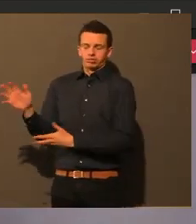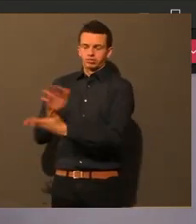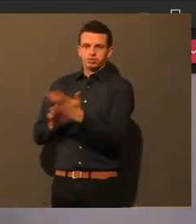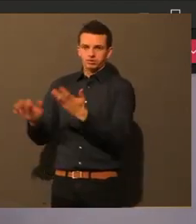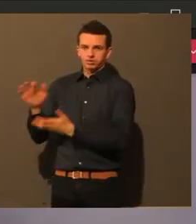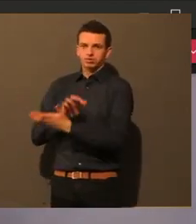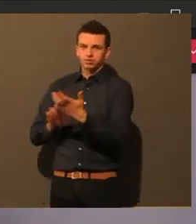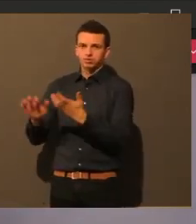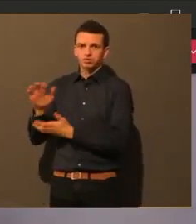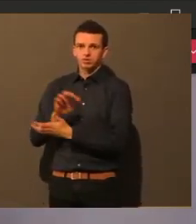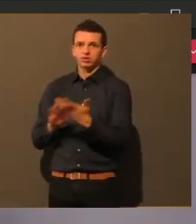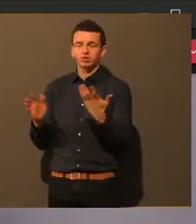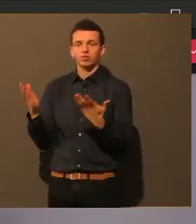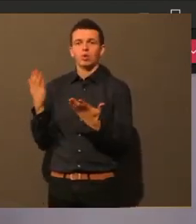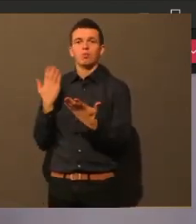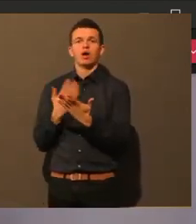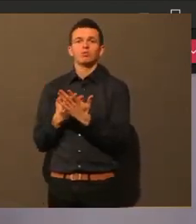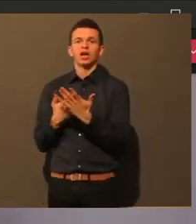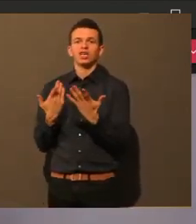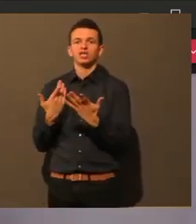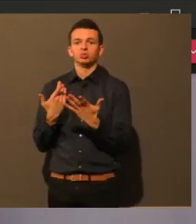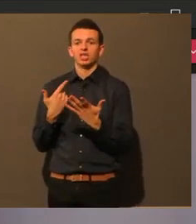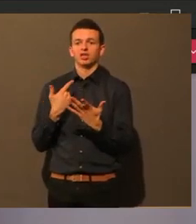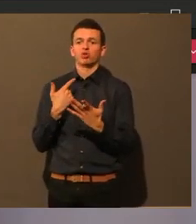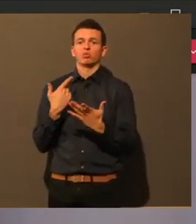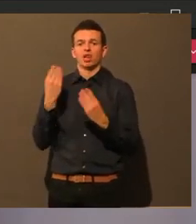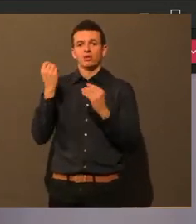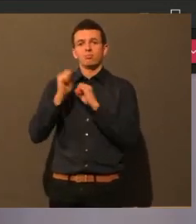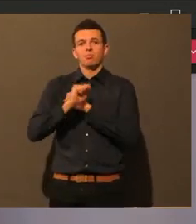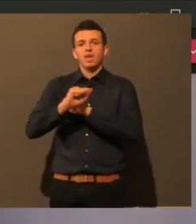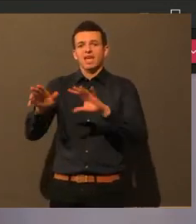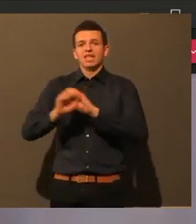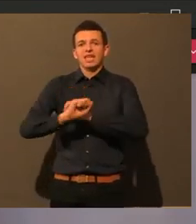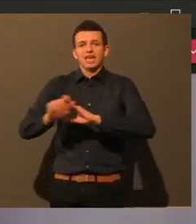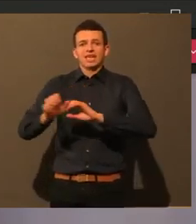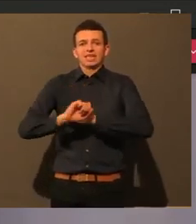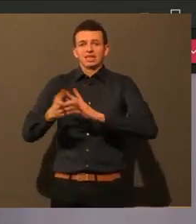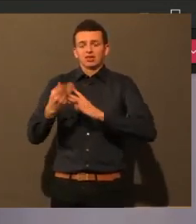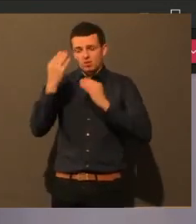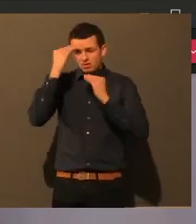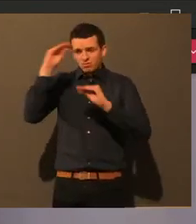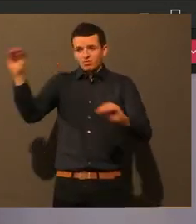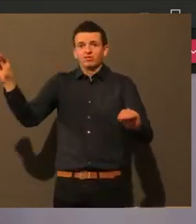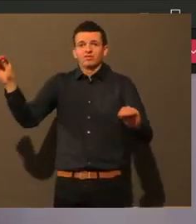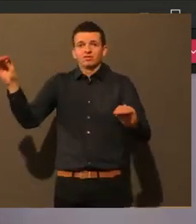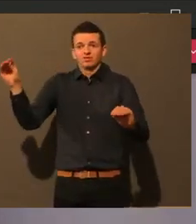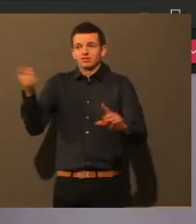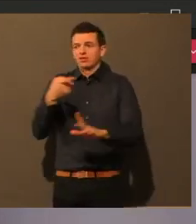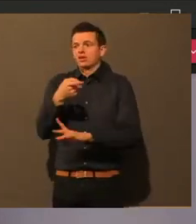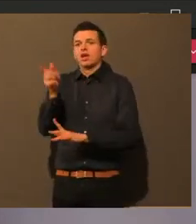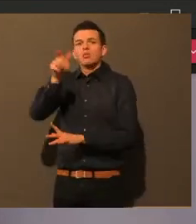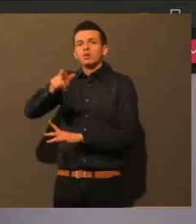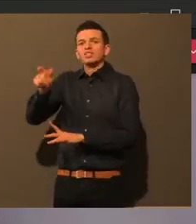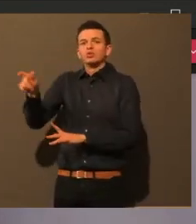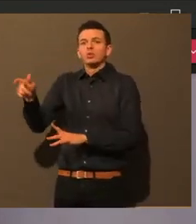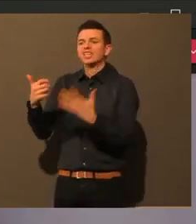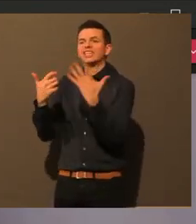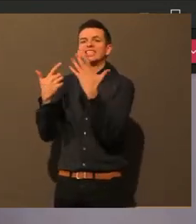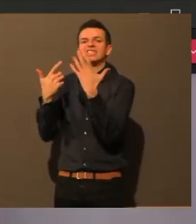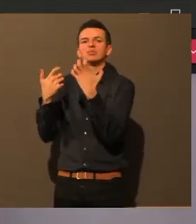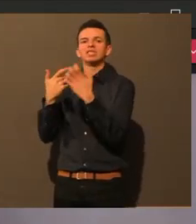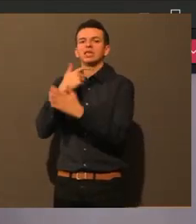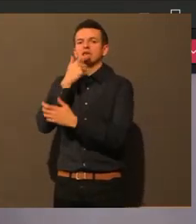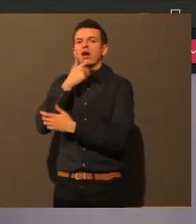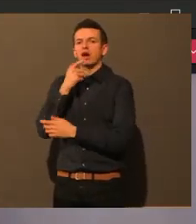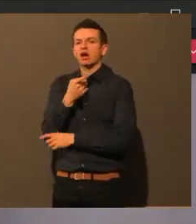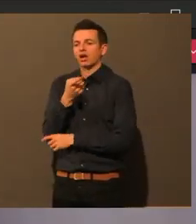sein muss, wenn ich 70 Jahre alt bin, dass ich jeden Tag, weil ich das schon 30 Jahre in meinem Leben mache, dann zum Einkaufen gehe, wenn die Berufstätigen